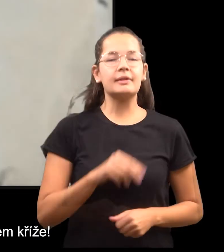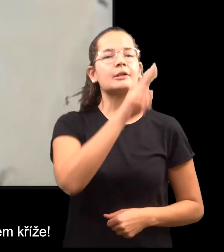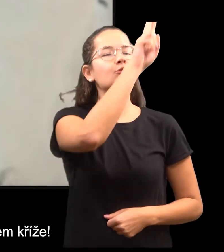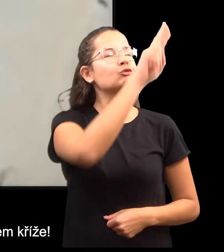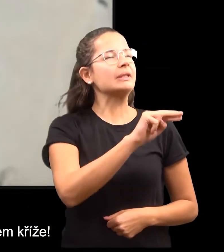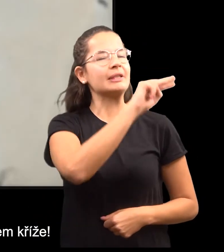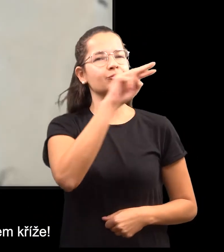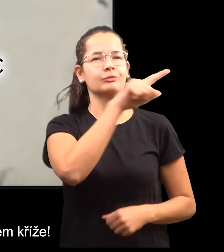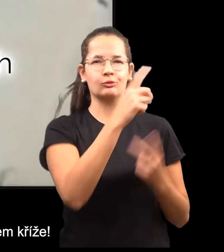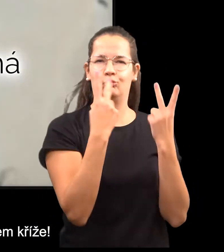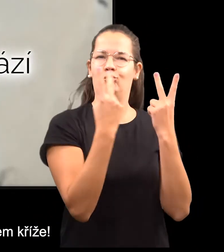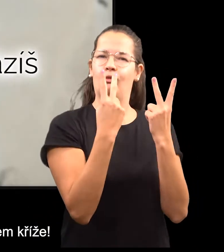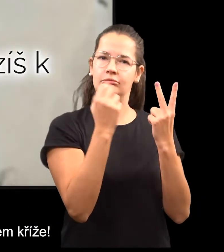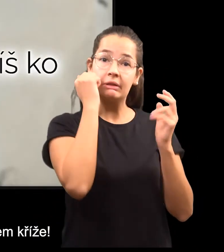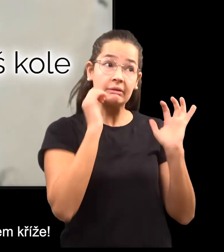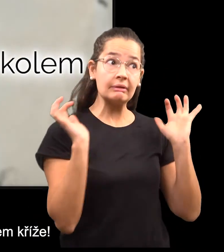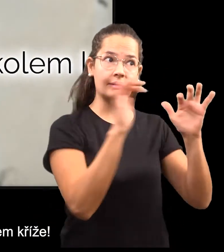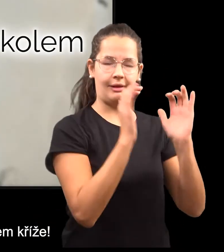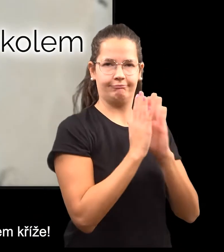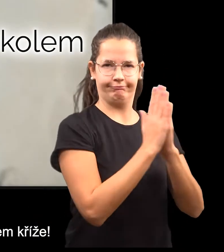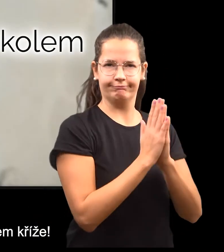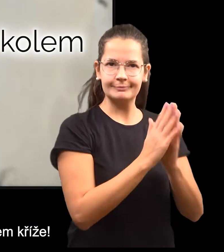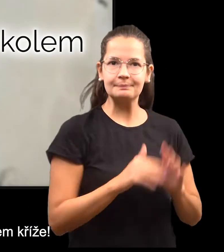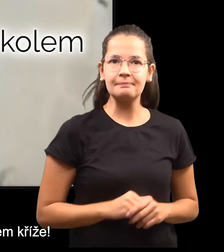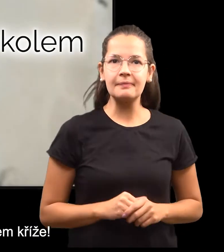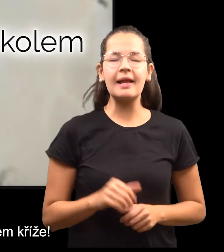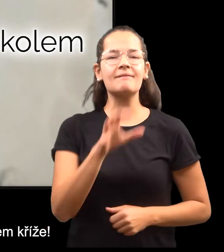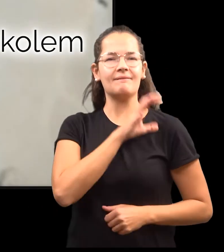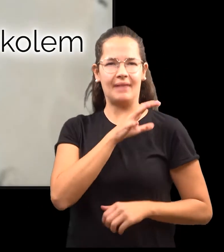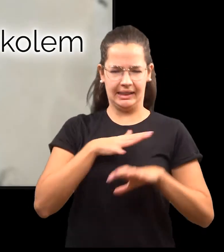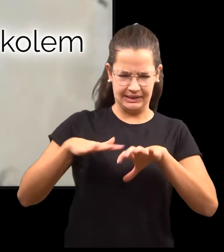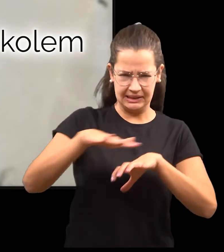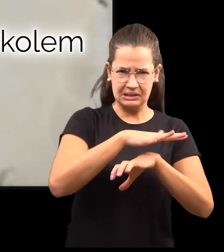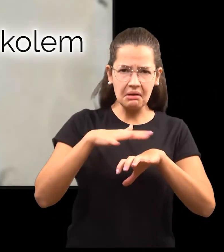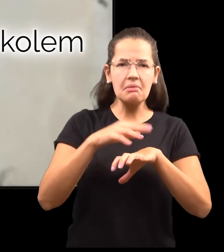O člověče, procházíš kolem kříže.